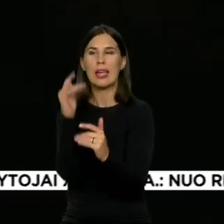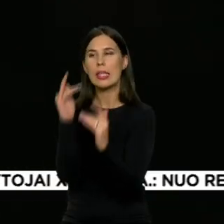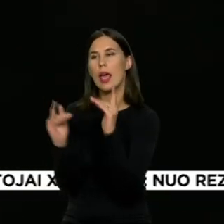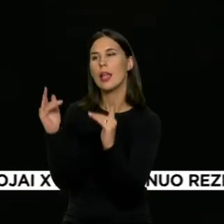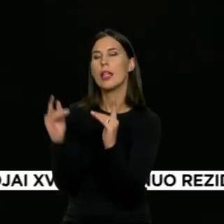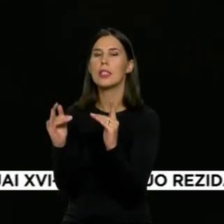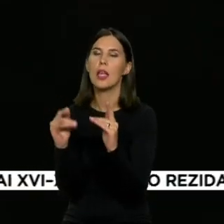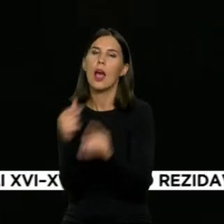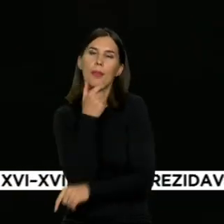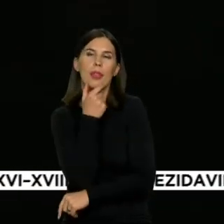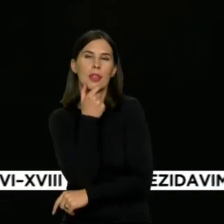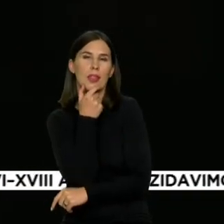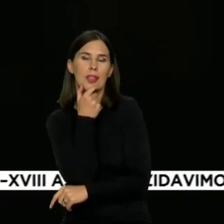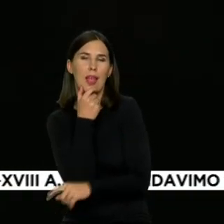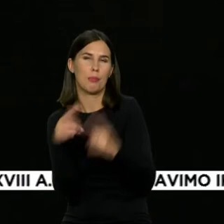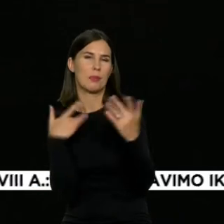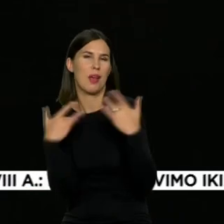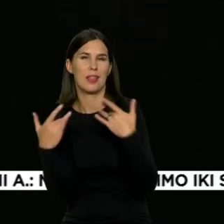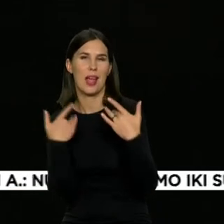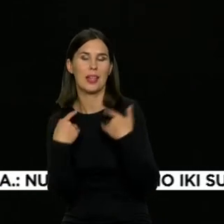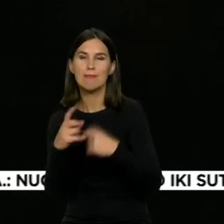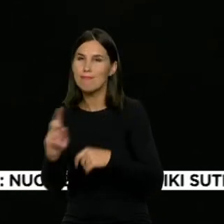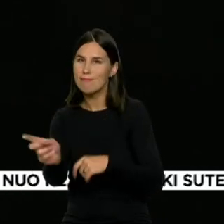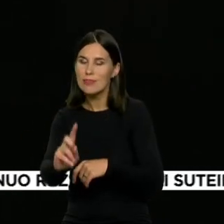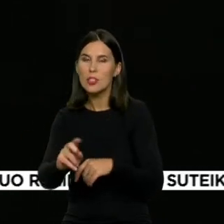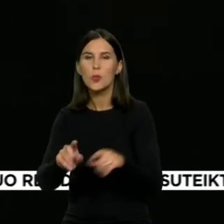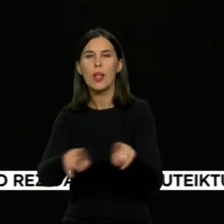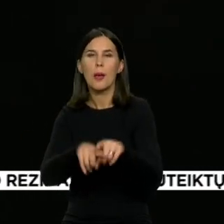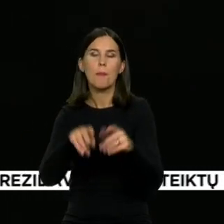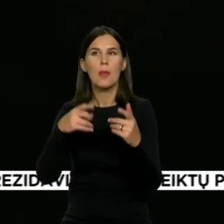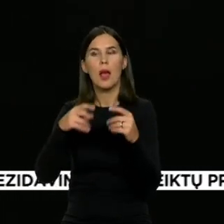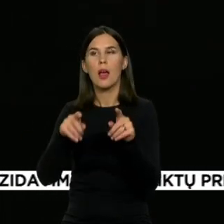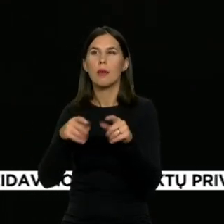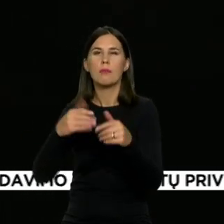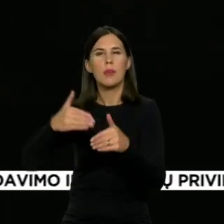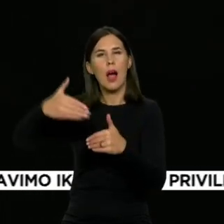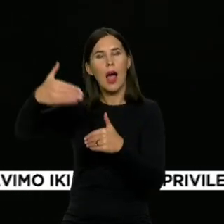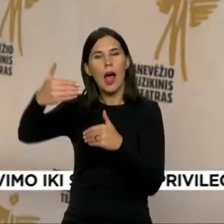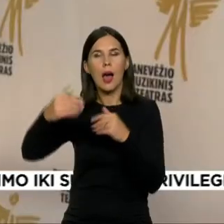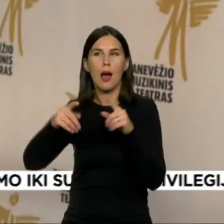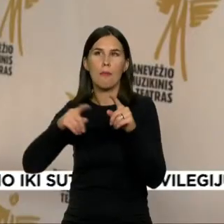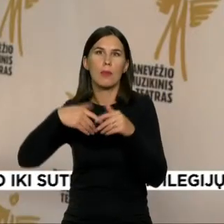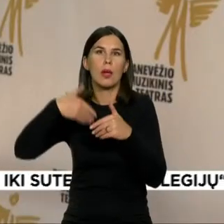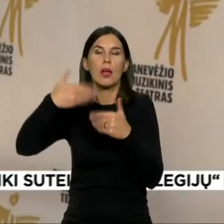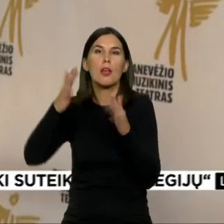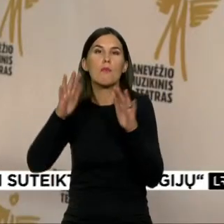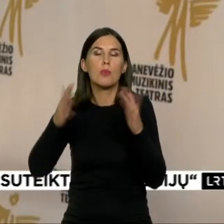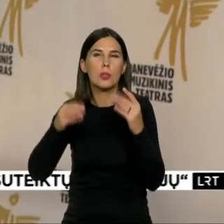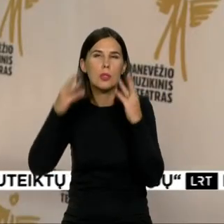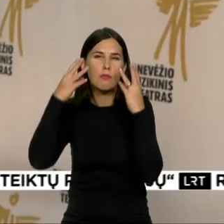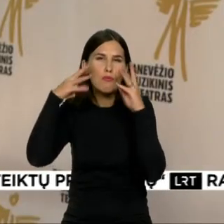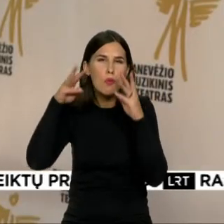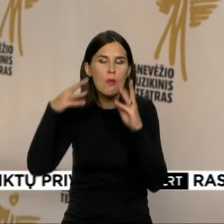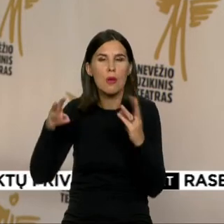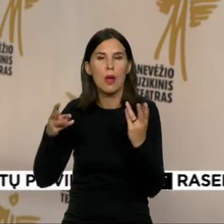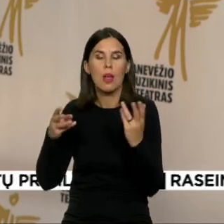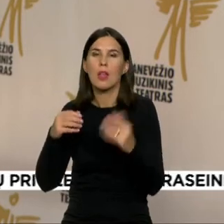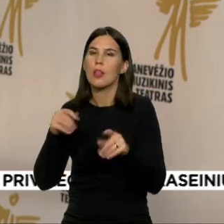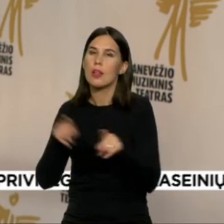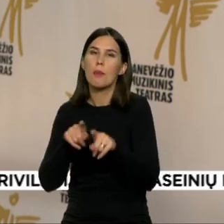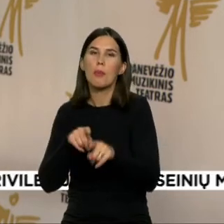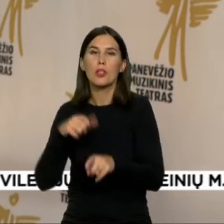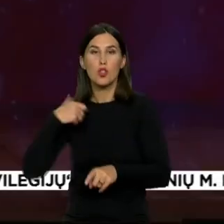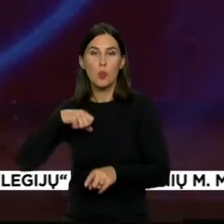vizualizacijos, jos ne yra būtinės, jos yra daugiau šiek tiek futuristinės, šiek tiek abstrakčios, daugiau transliuojančios tai, ką jaučia žmogus